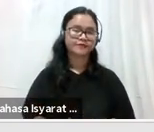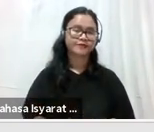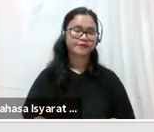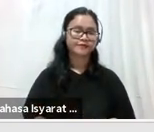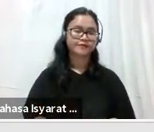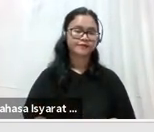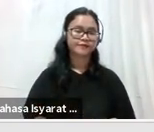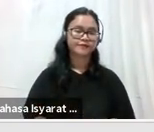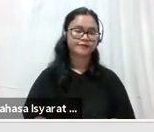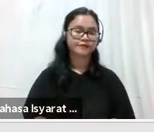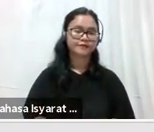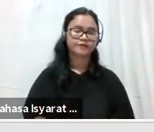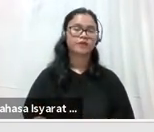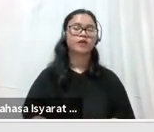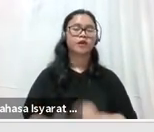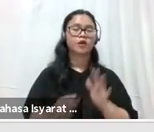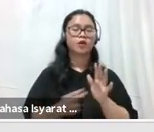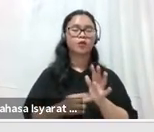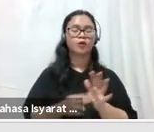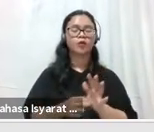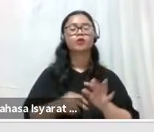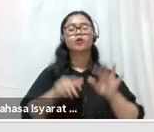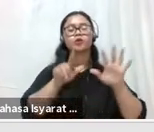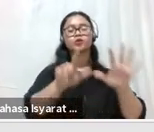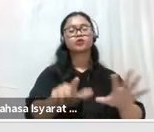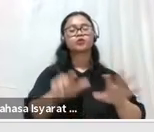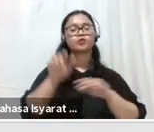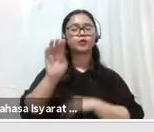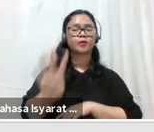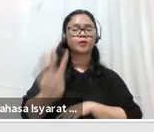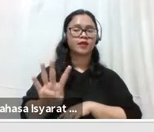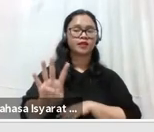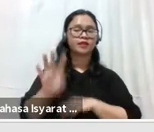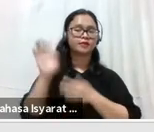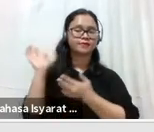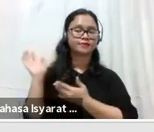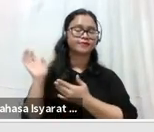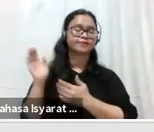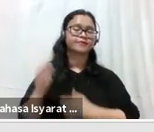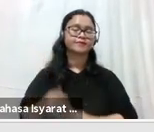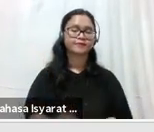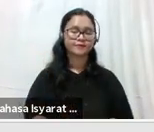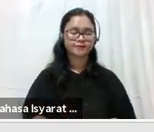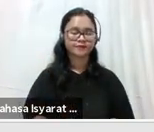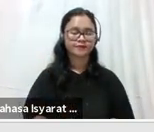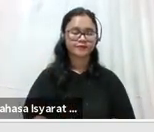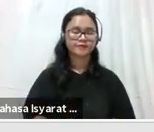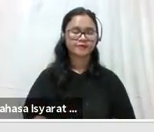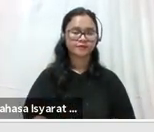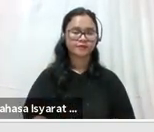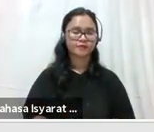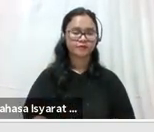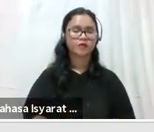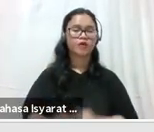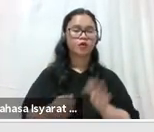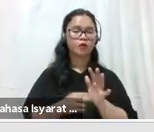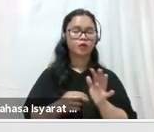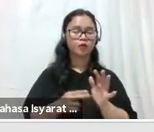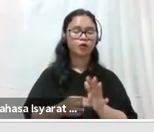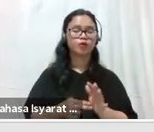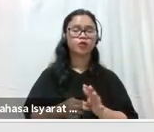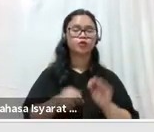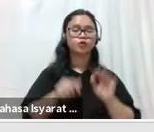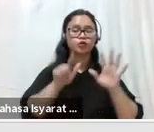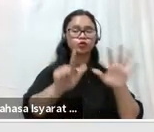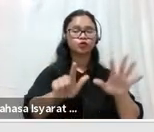Martanti dalam kurung Individu. 74, Niputu Chandra Dewi, Individu.